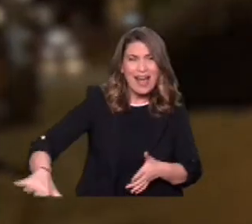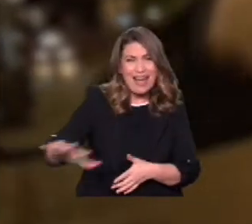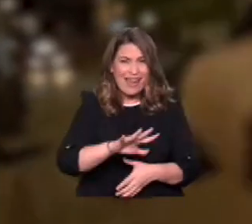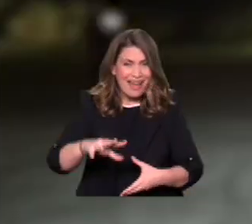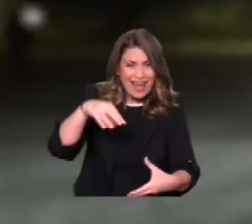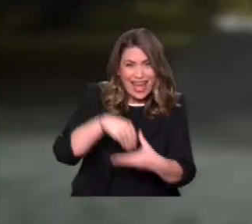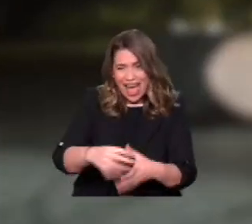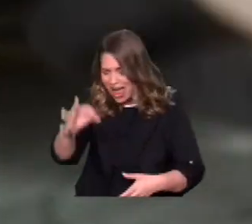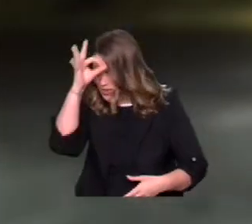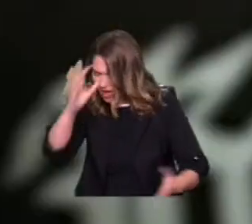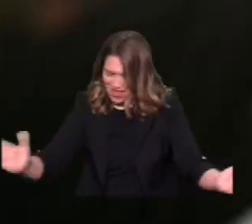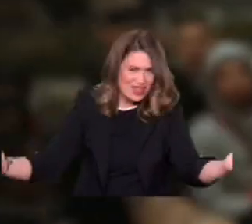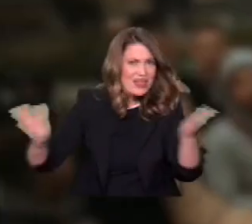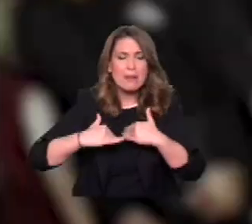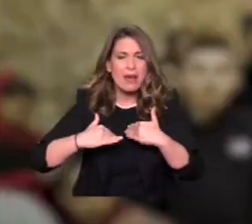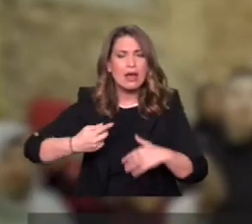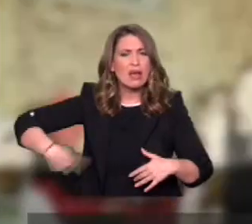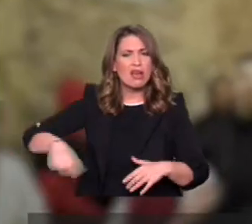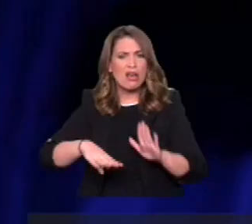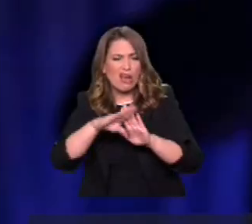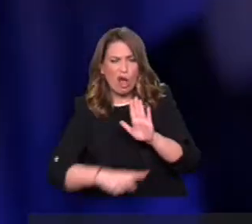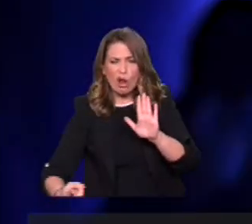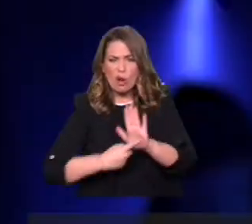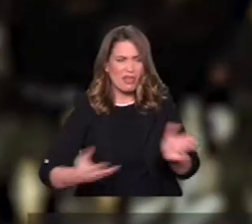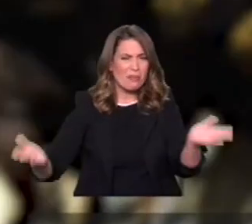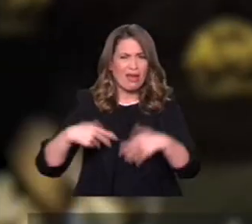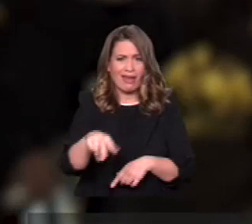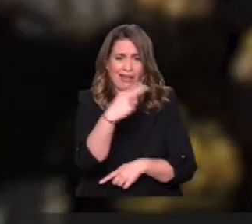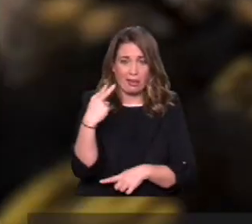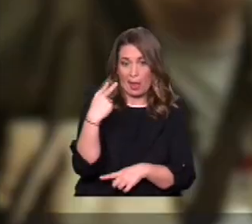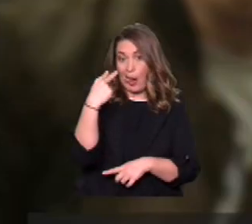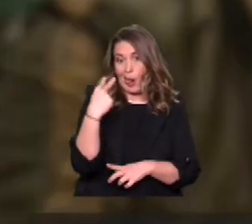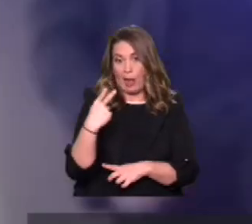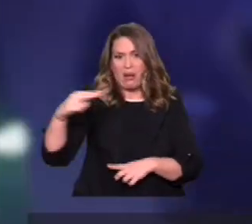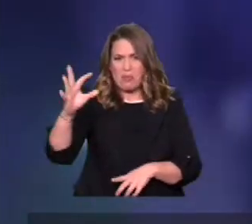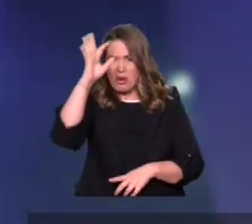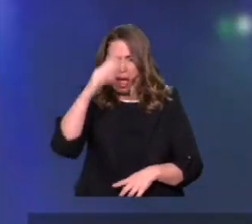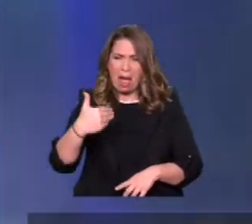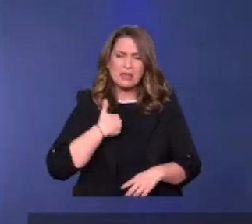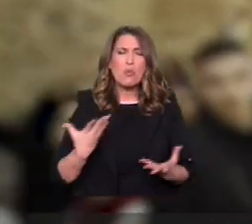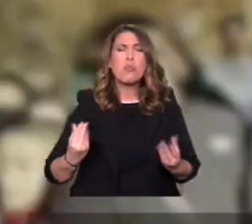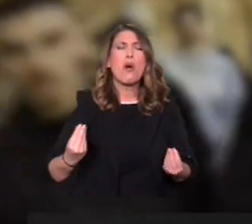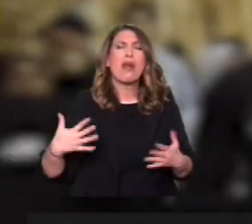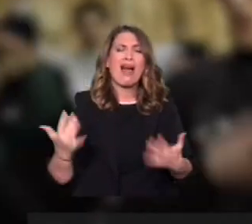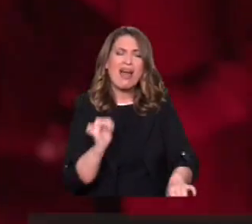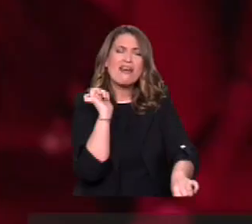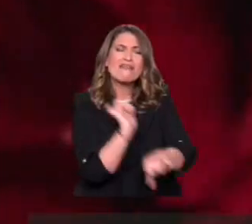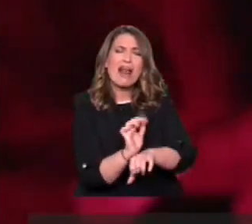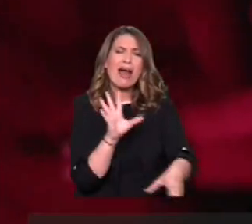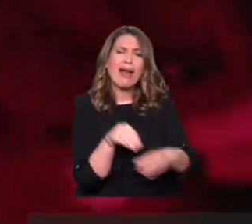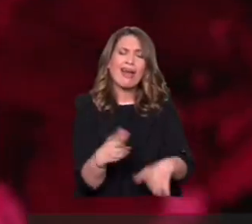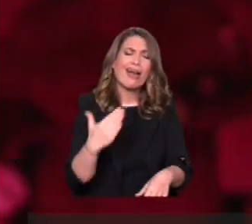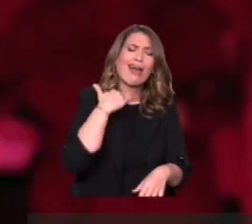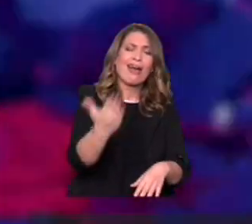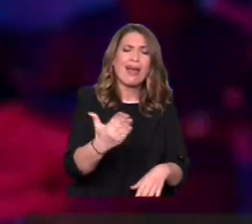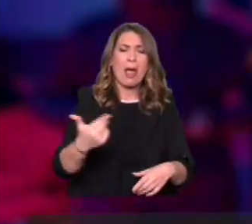Αλλά για αυτούς δεν υπάρχει νόμος και τάξη. Οι μπατσίκοι ήταν στραβά, ξέρουν ότι έχουμε κάνει πολλά, αλλά απ' φυλάκα είμαι μακριά. Με